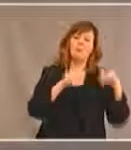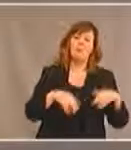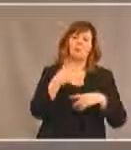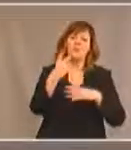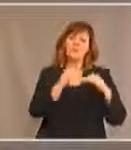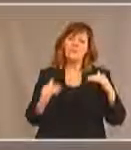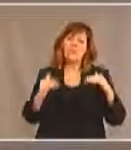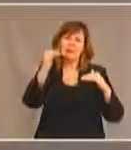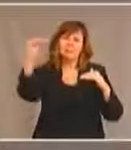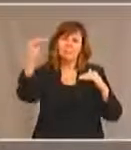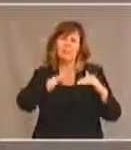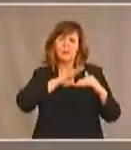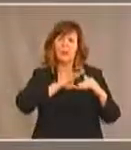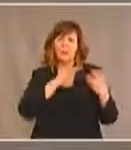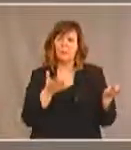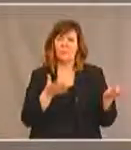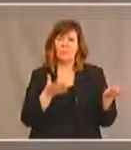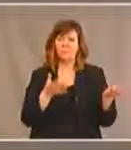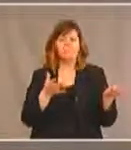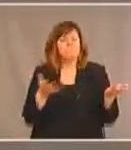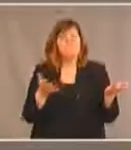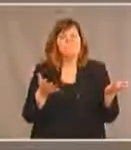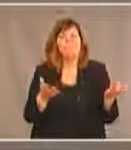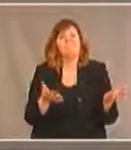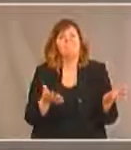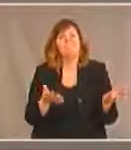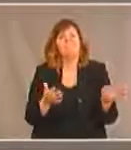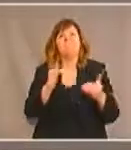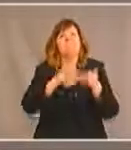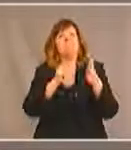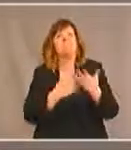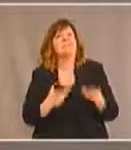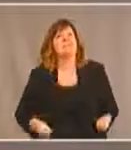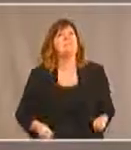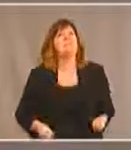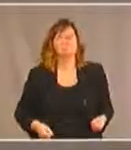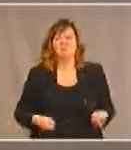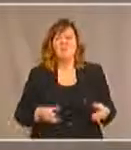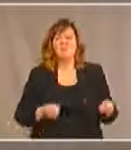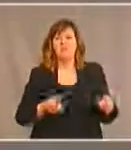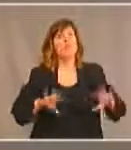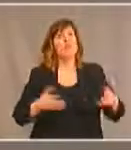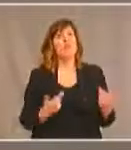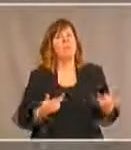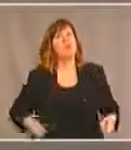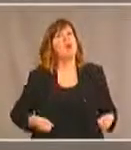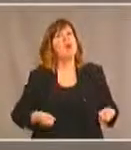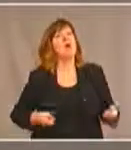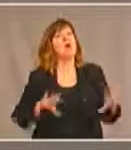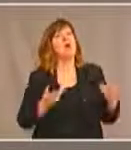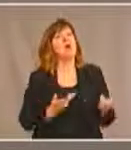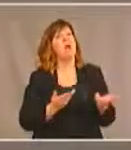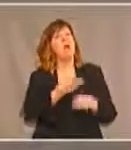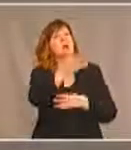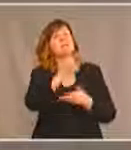laisse à désirer il y plusieurs étages parfois et la conception n'est pas universelle